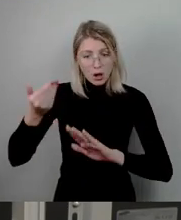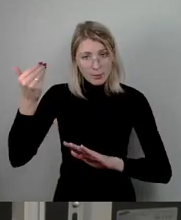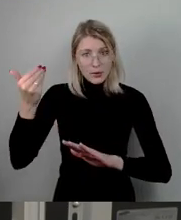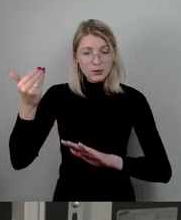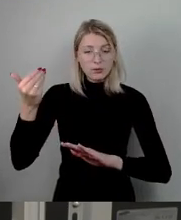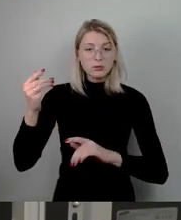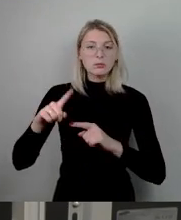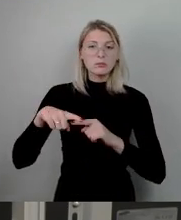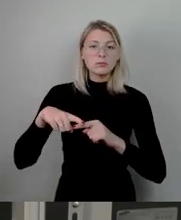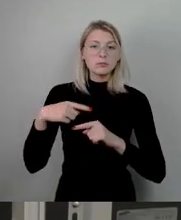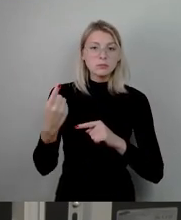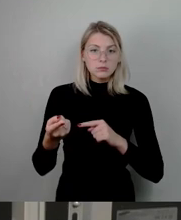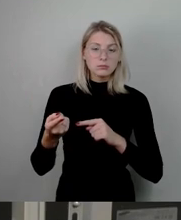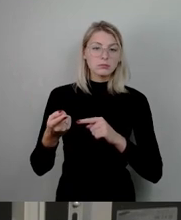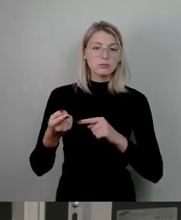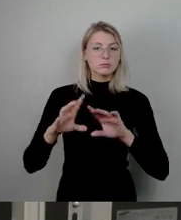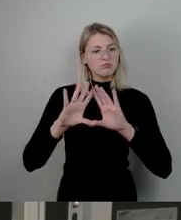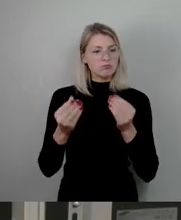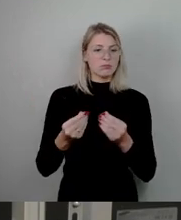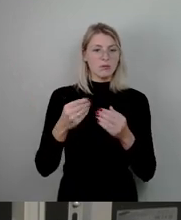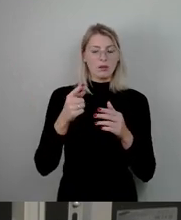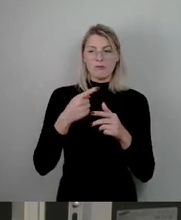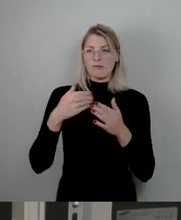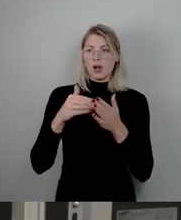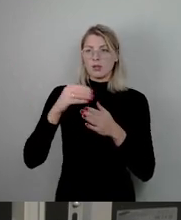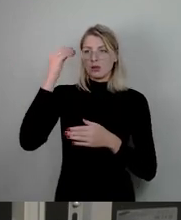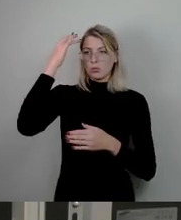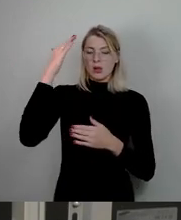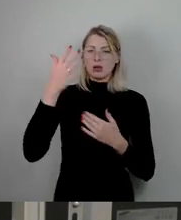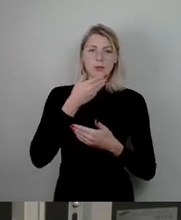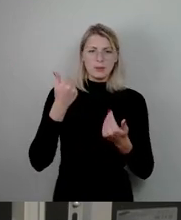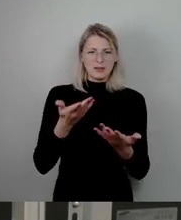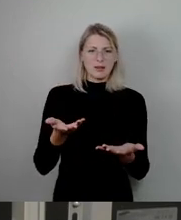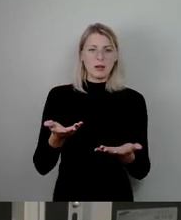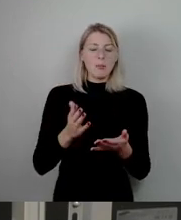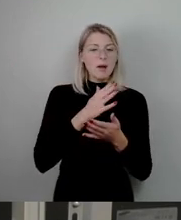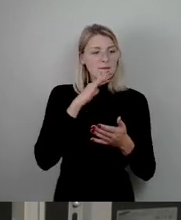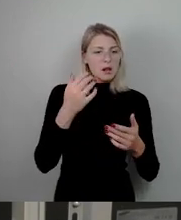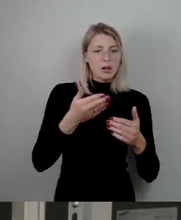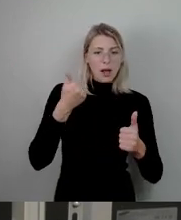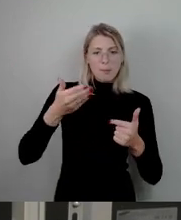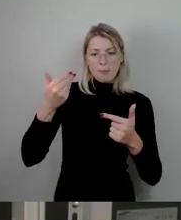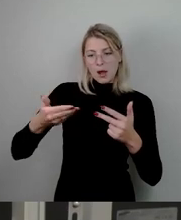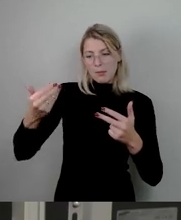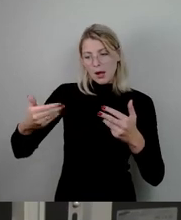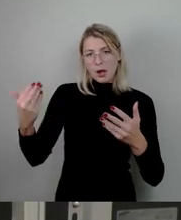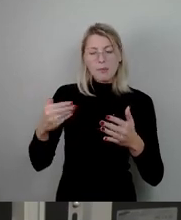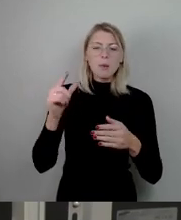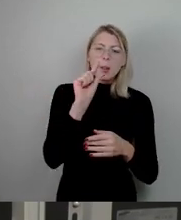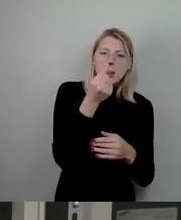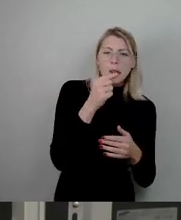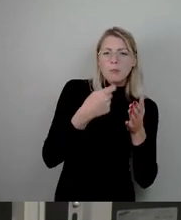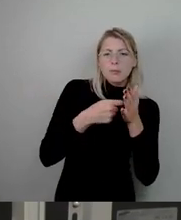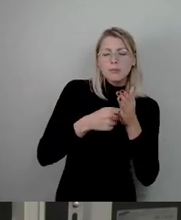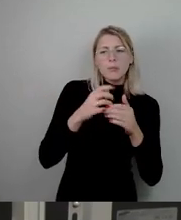und ansonsten denkt man nicht weiter drüber nach. Aber vieles bei dem, wo wir kürzen, das sind kleine Beträge, da kann man hier mal ein bisschen was rausschwitzen